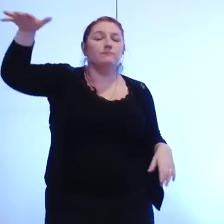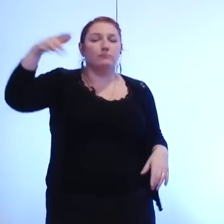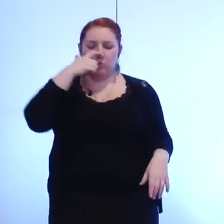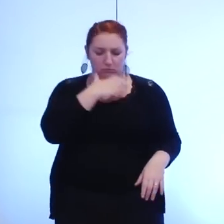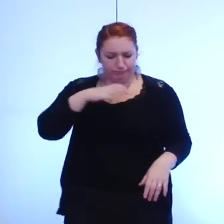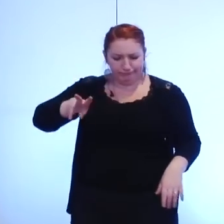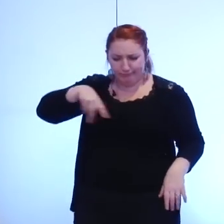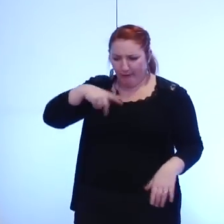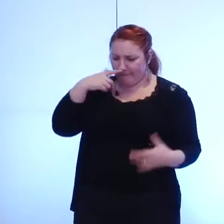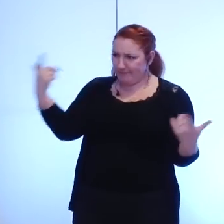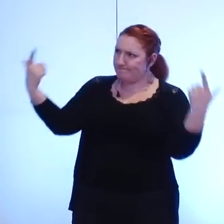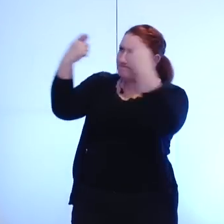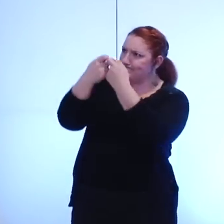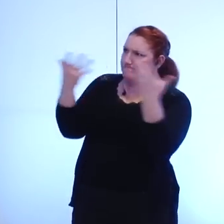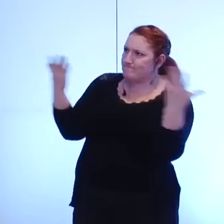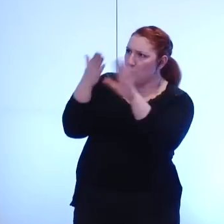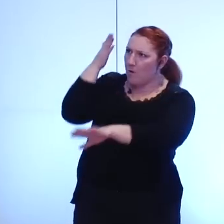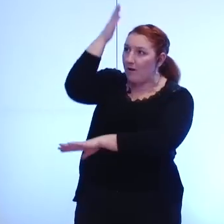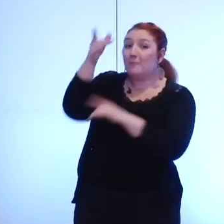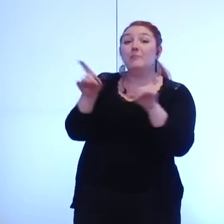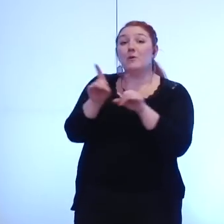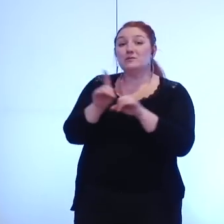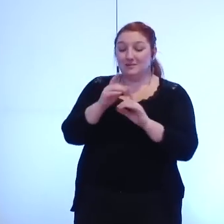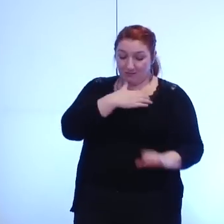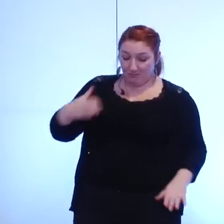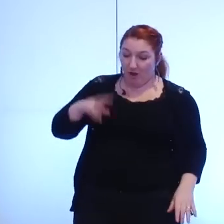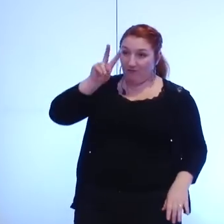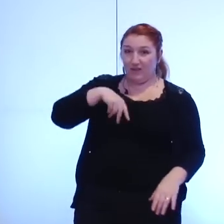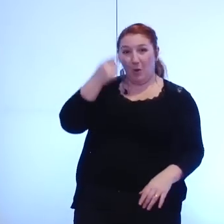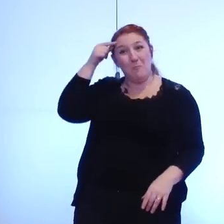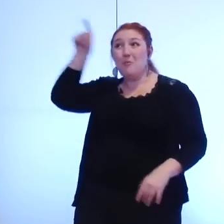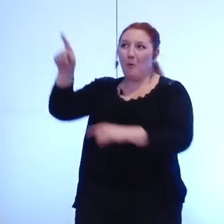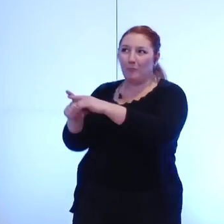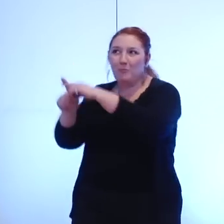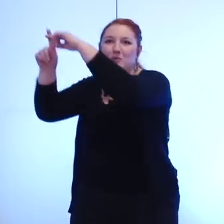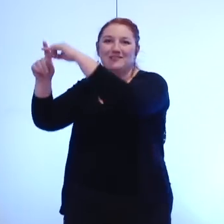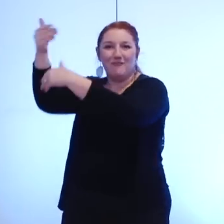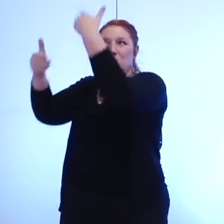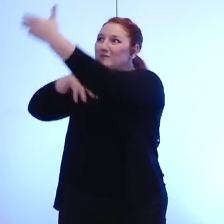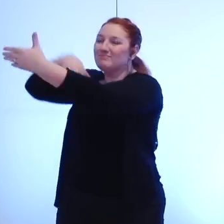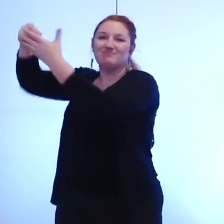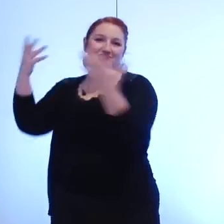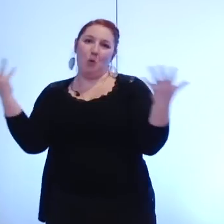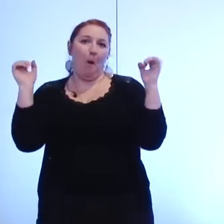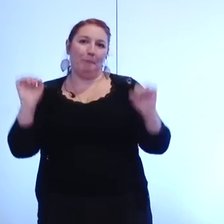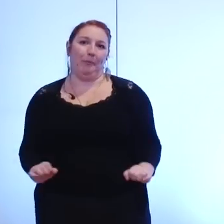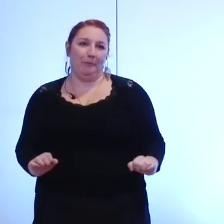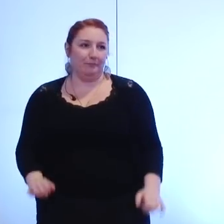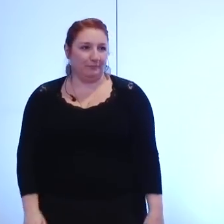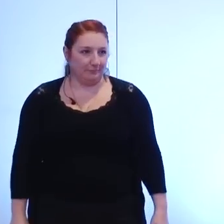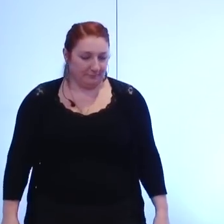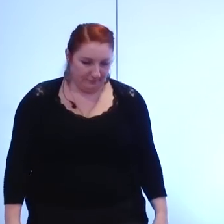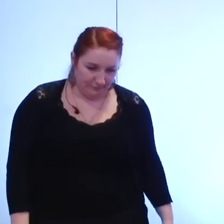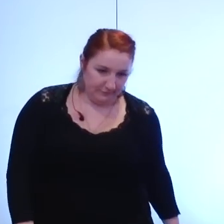dans laquelle je vis mais qu'est-ce que ma commune peut tout simplement apporter à la construction métropolitaine c'est donc bien